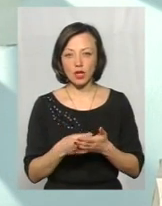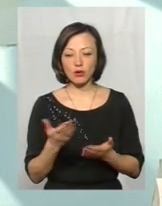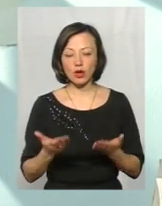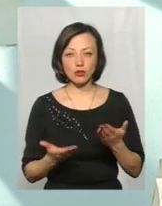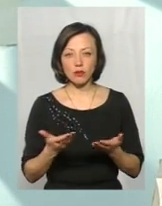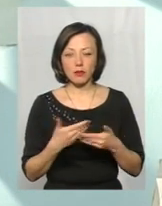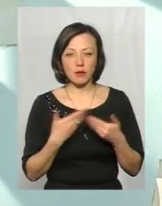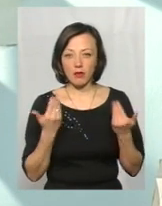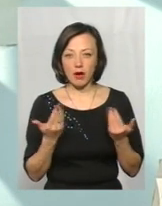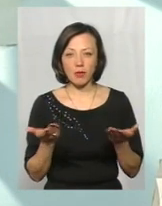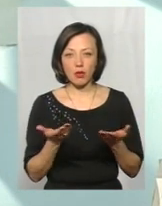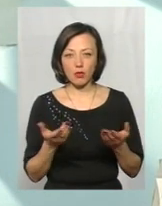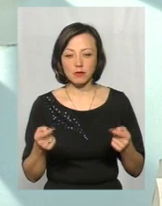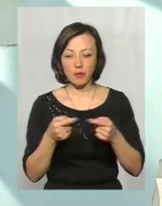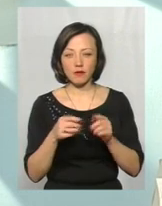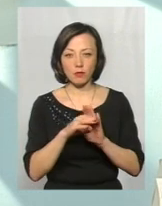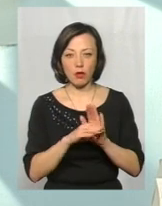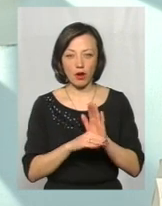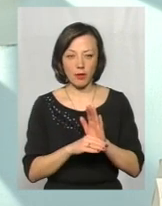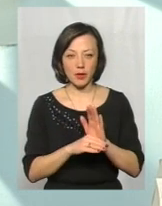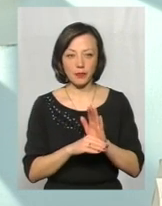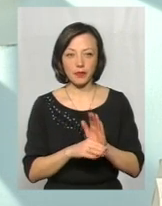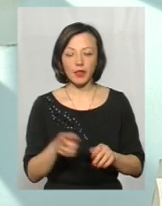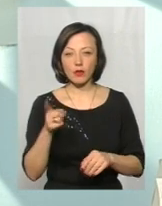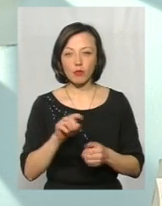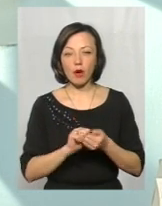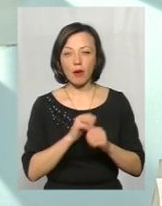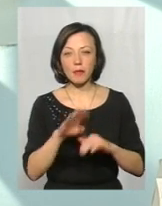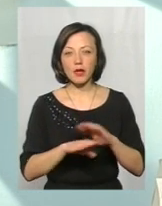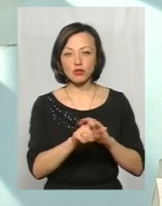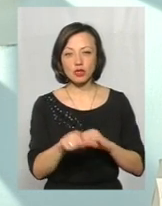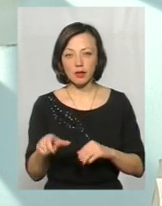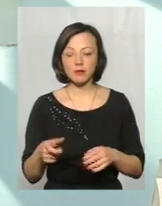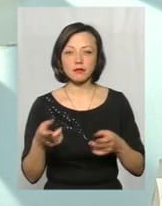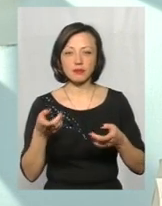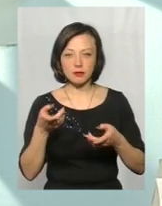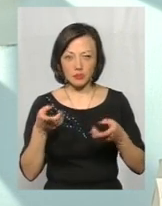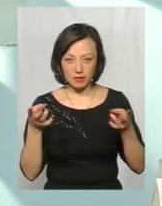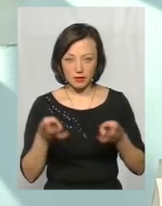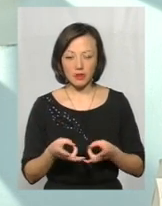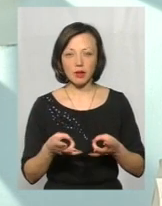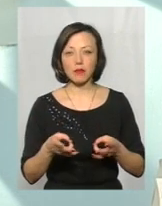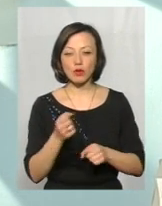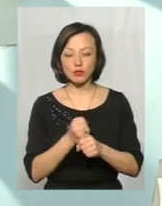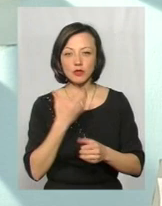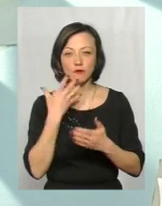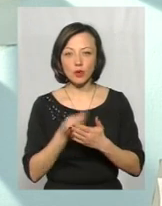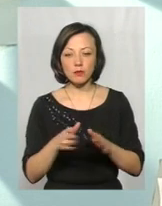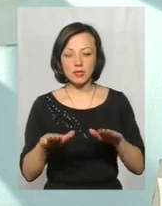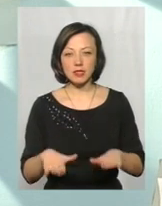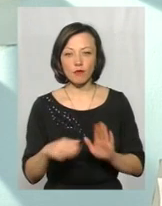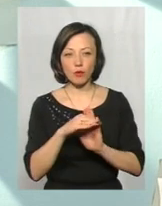якщо ми не маємо якоїсь певної програми. Тому каменчанам теж, мабуть, таки варто розробити ще і свою